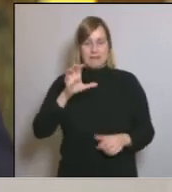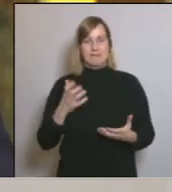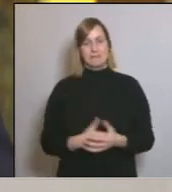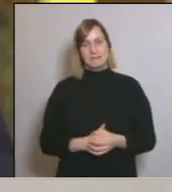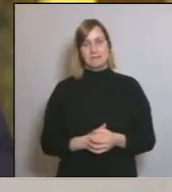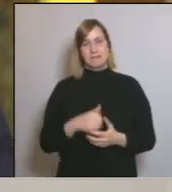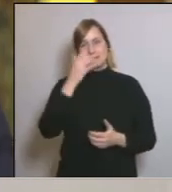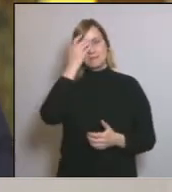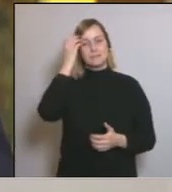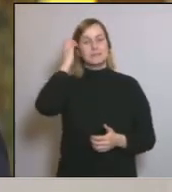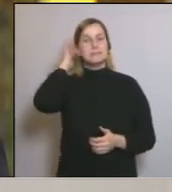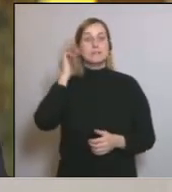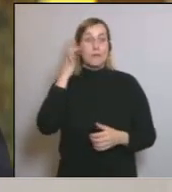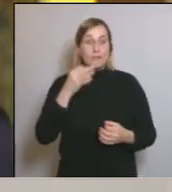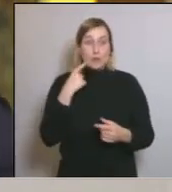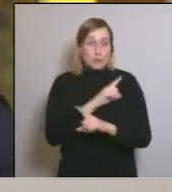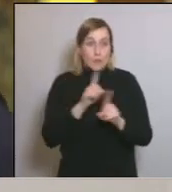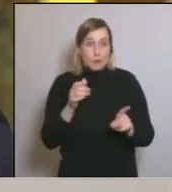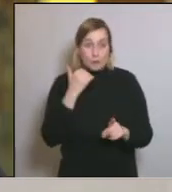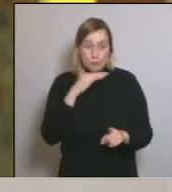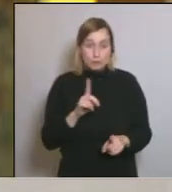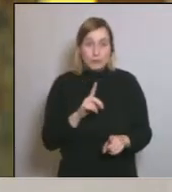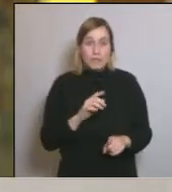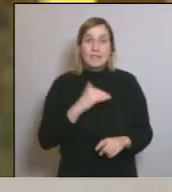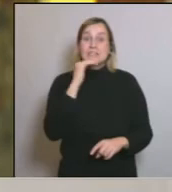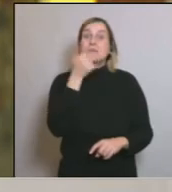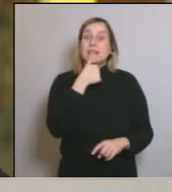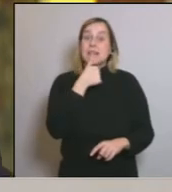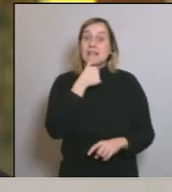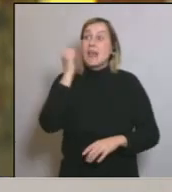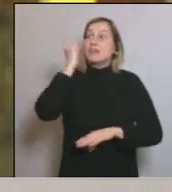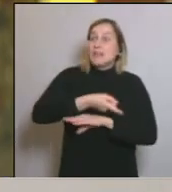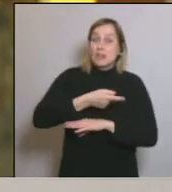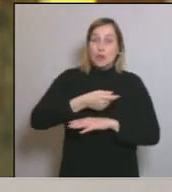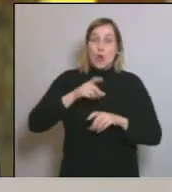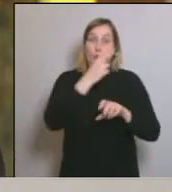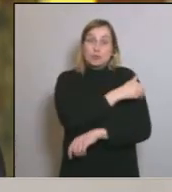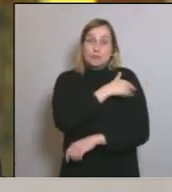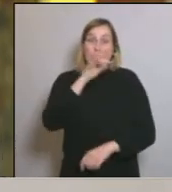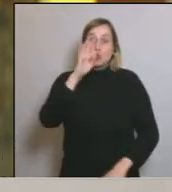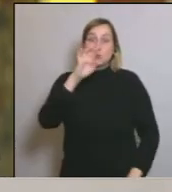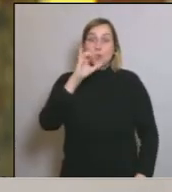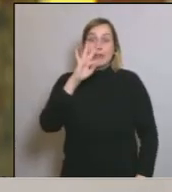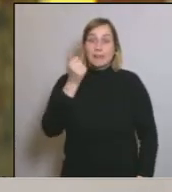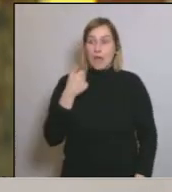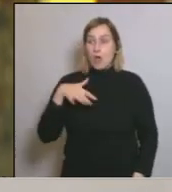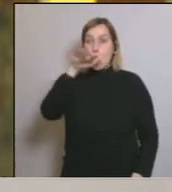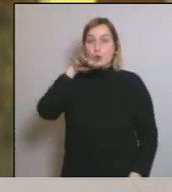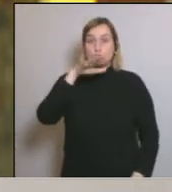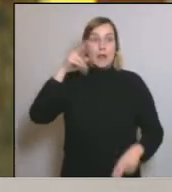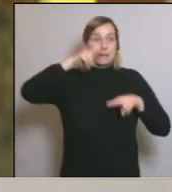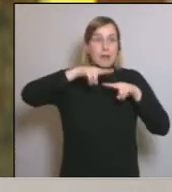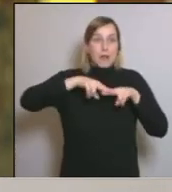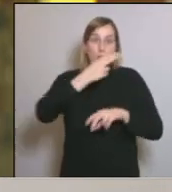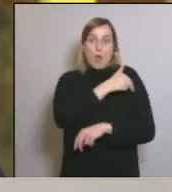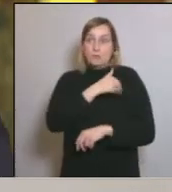perdoni jo tampoc no sé el que sap és el director de l'hospital Trueta o el director de la regió sanitària de Tarragona són